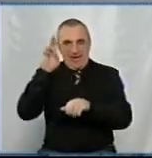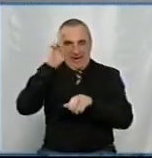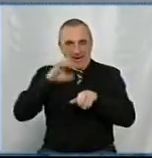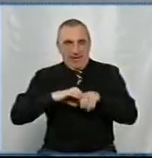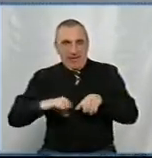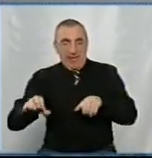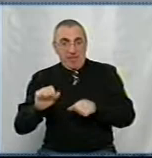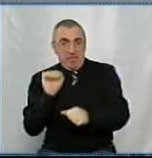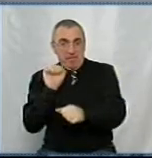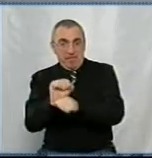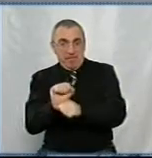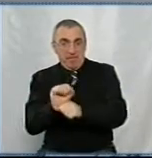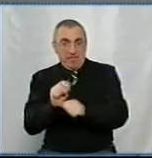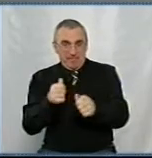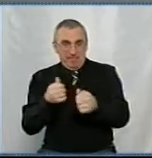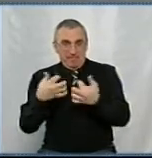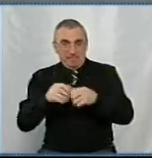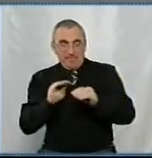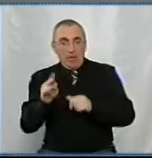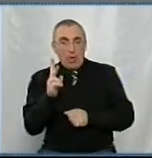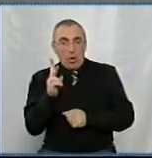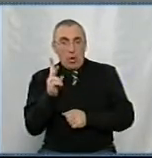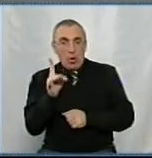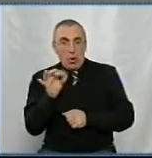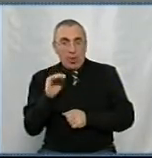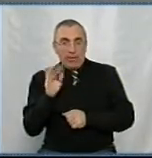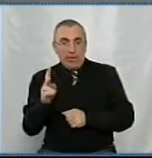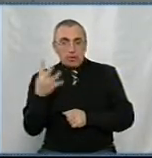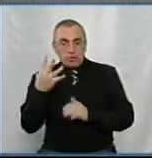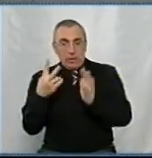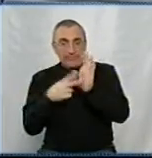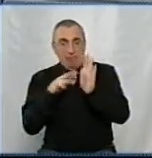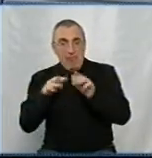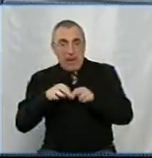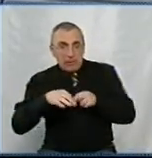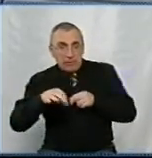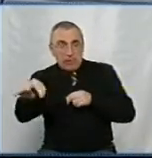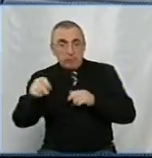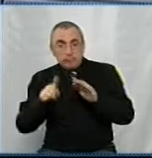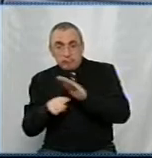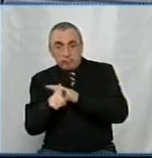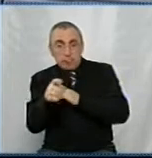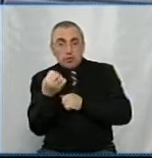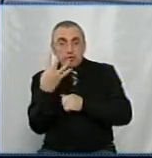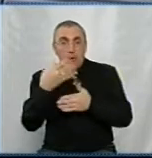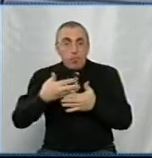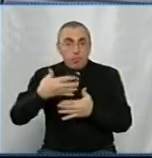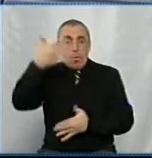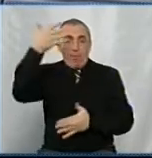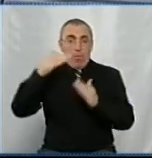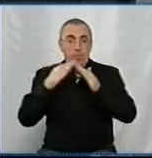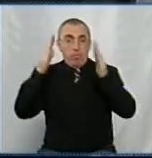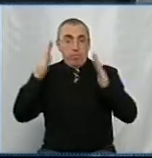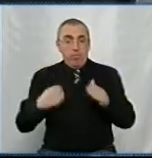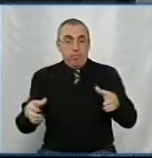пристрій для блокування каналізації називається кротик. Його довжина 47 метрів, він розрахований на 14-поверховий будинок.